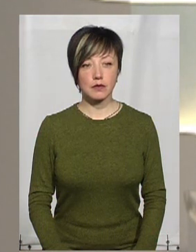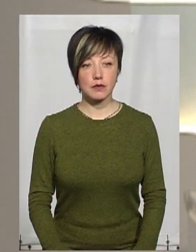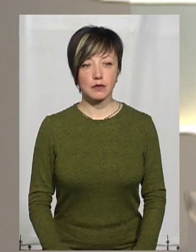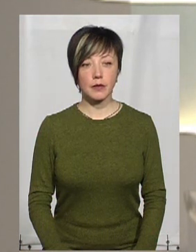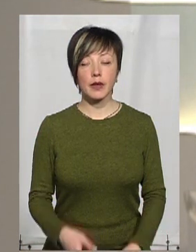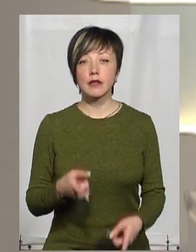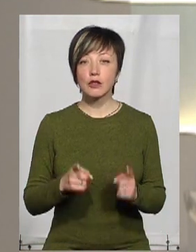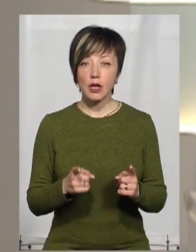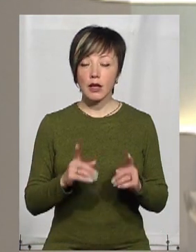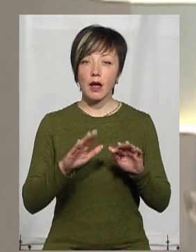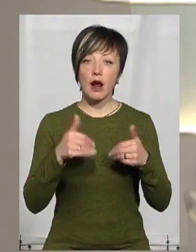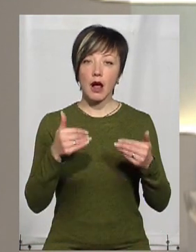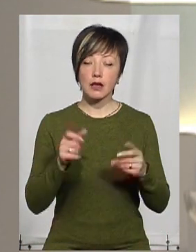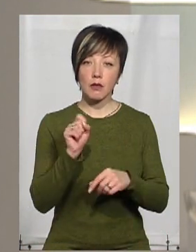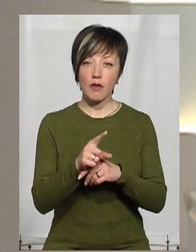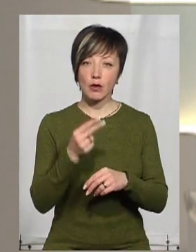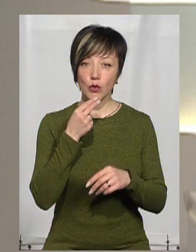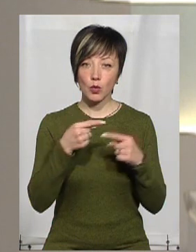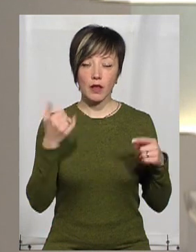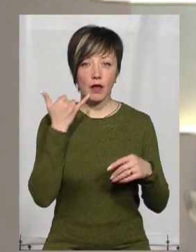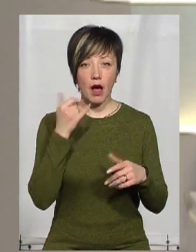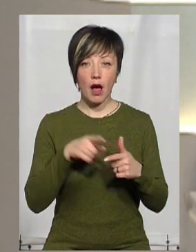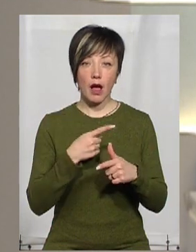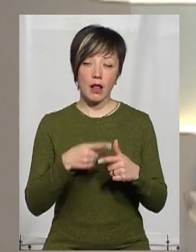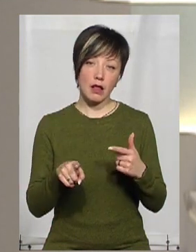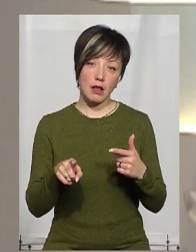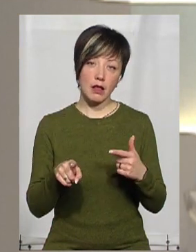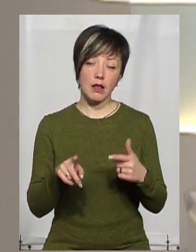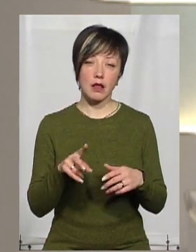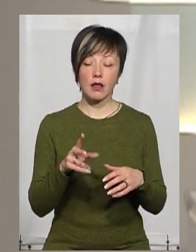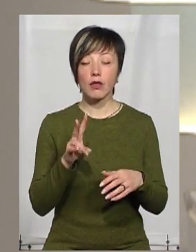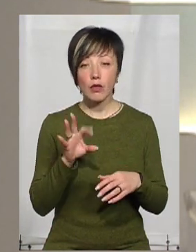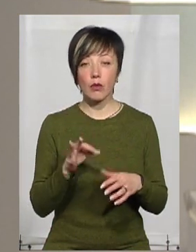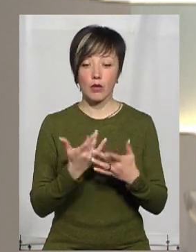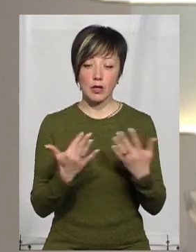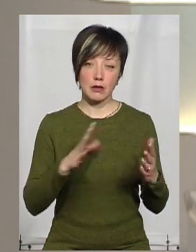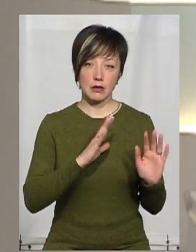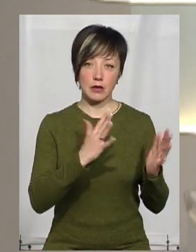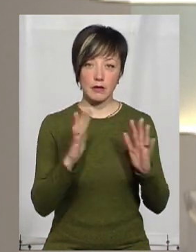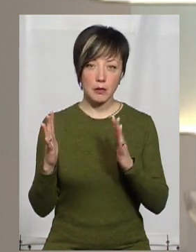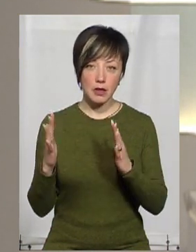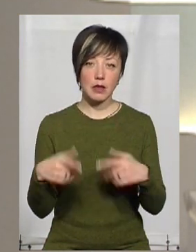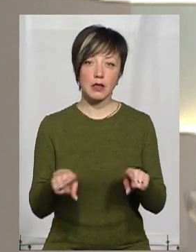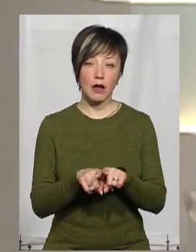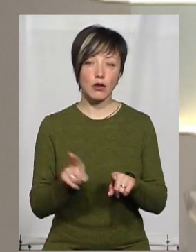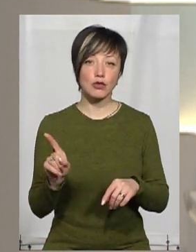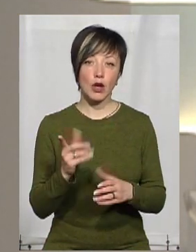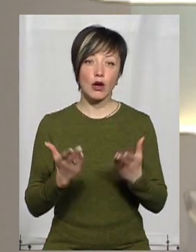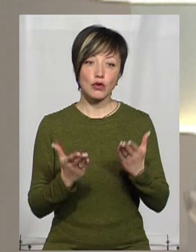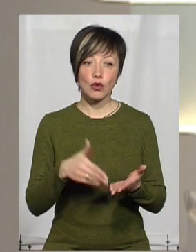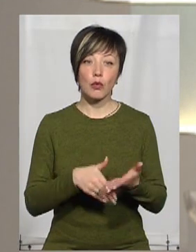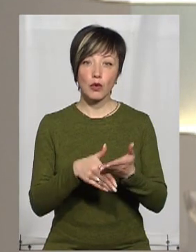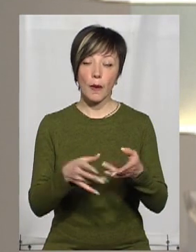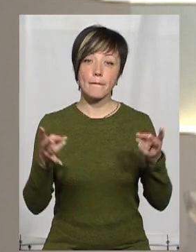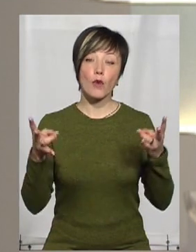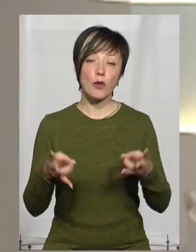Звичайно, радять замовляти продукти телефоном, але різні трапляються випадки. Так що, якщо